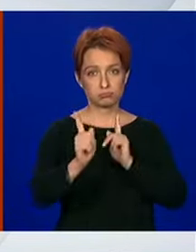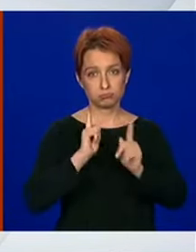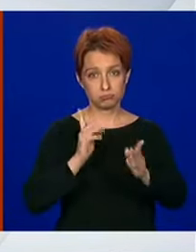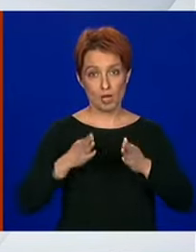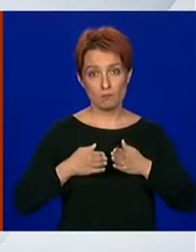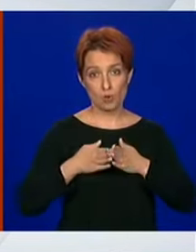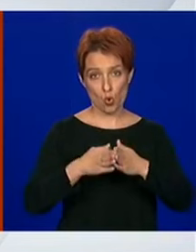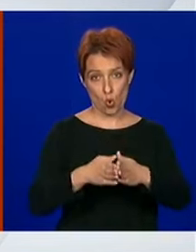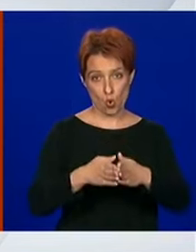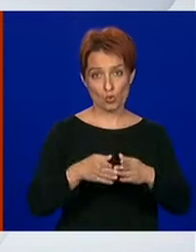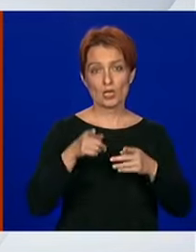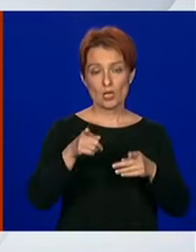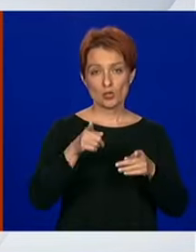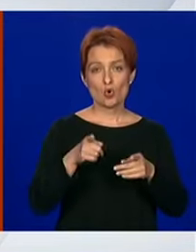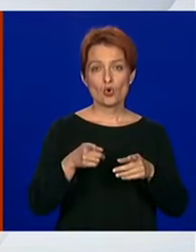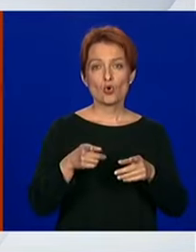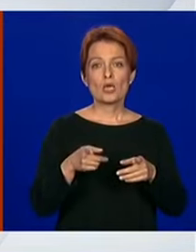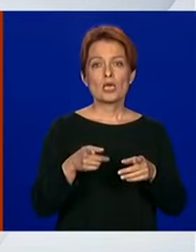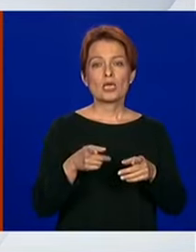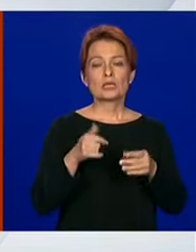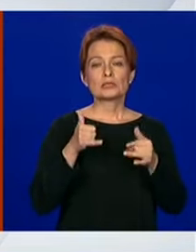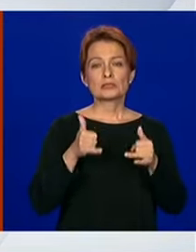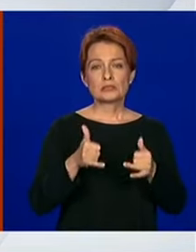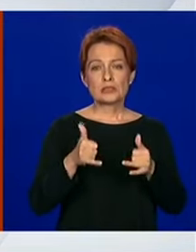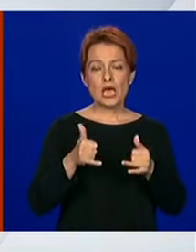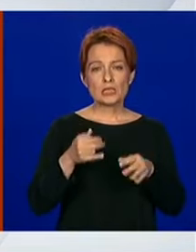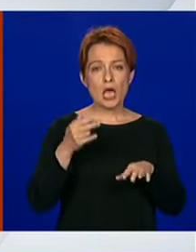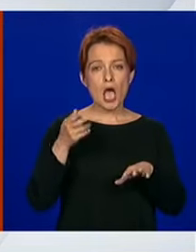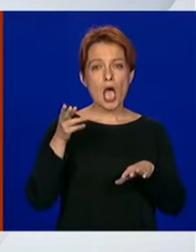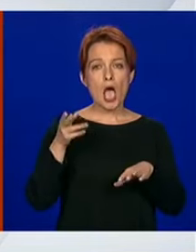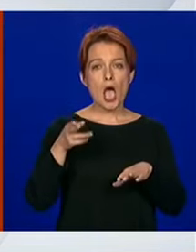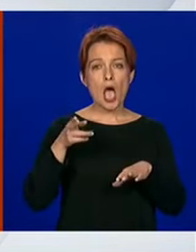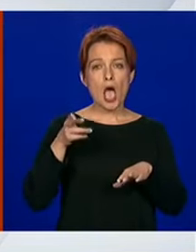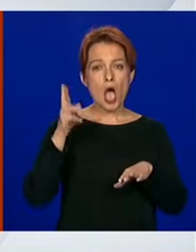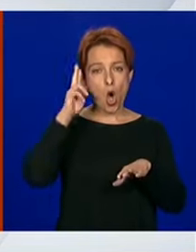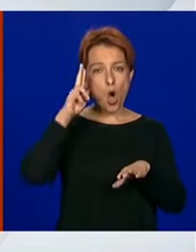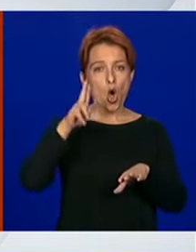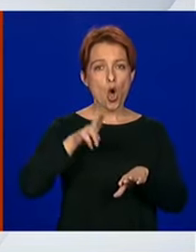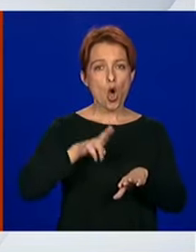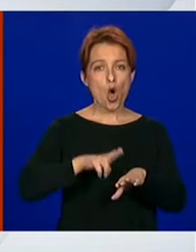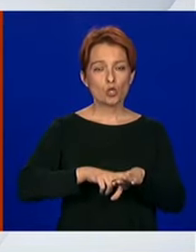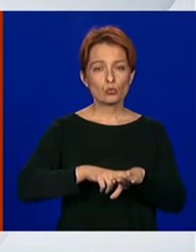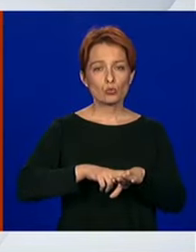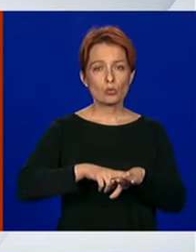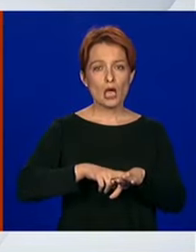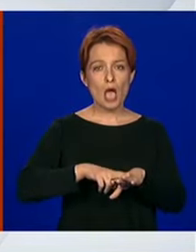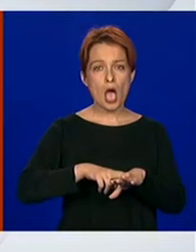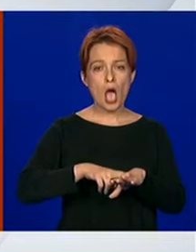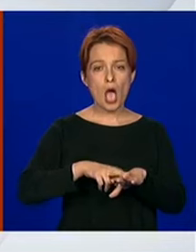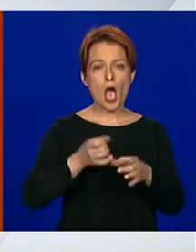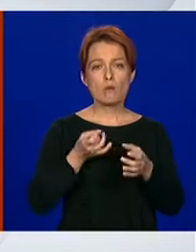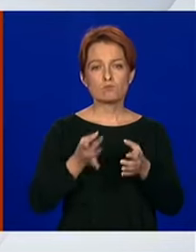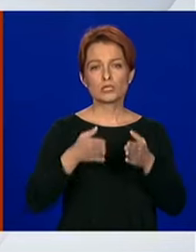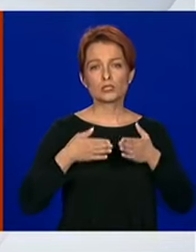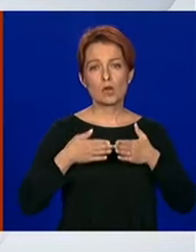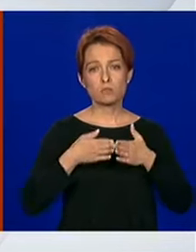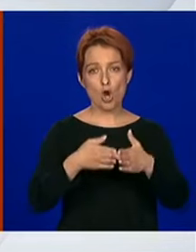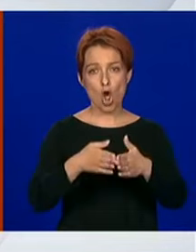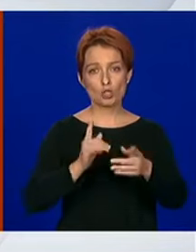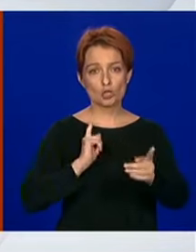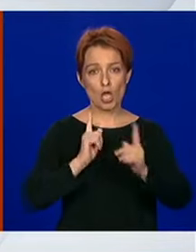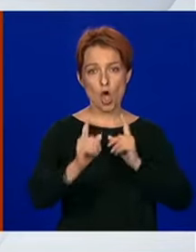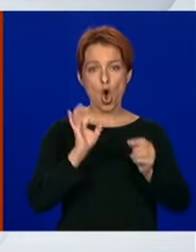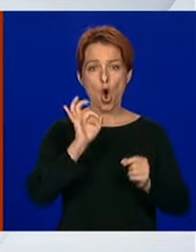su stavljene izvan snage odluke o izvarednoj brzobrodskoj liniji Olip